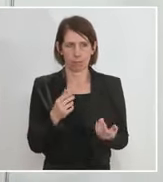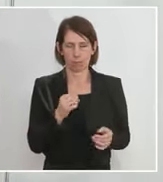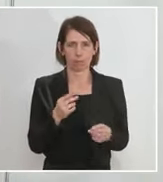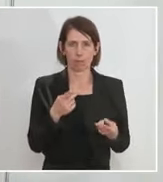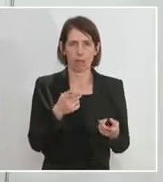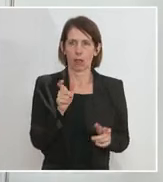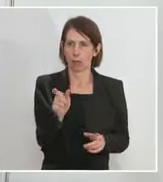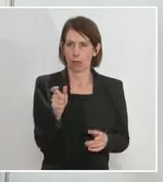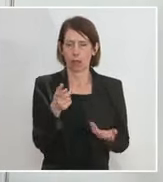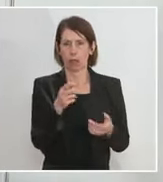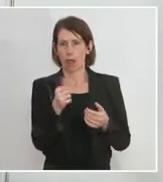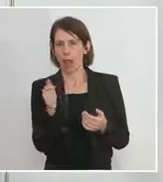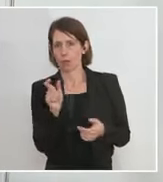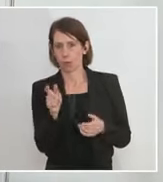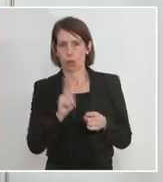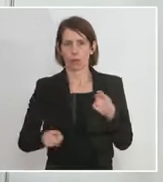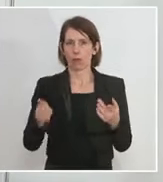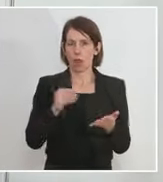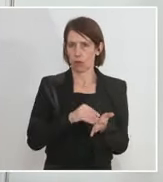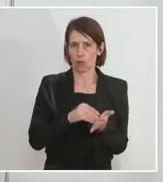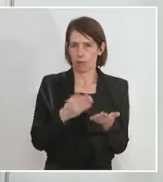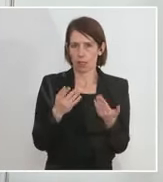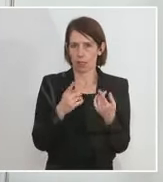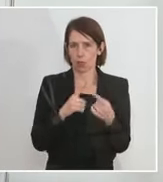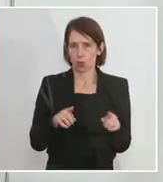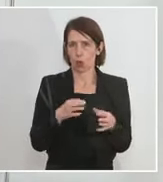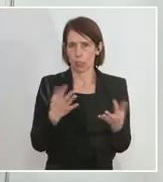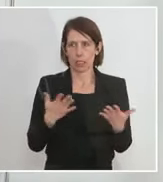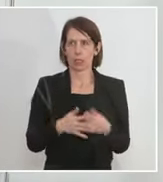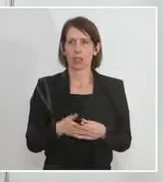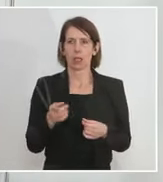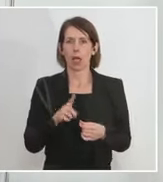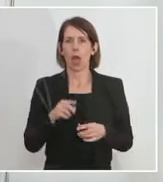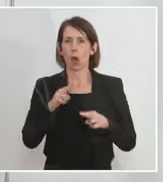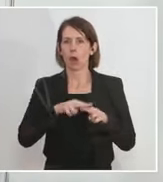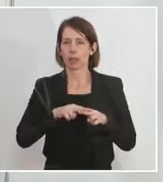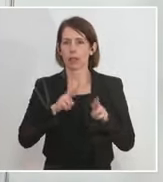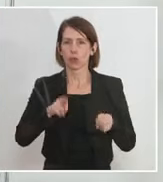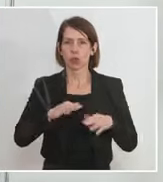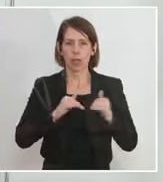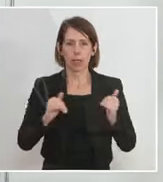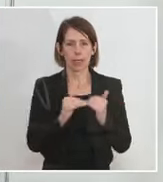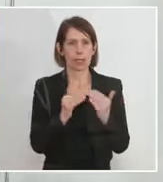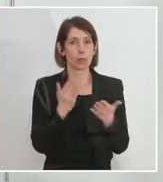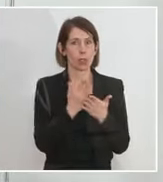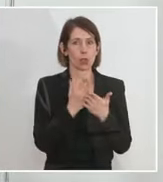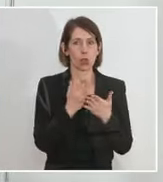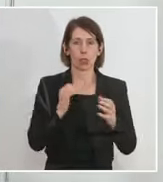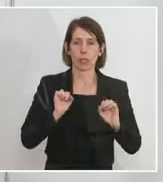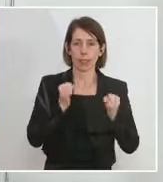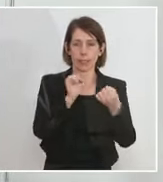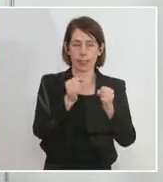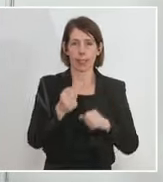semantisches Problem vorliegt. Und zum Zweiten weiß ich von Initiativen auch auf Nationalratsebene, weil es ja immer wieder unterschiedliche